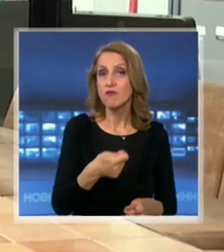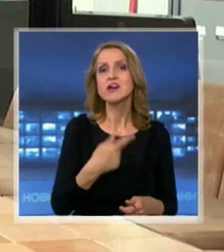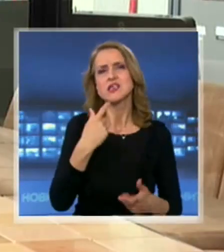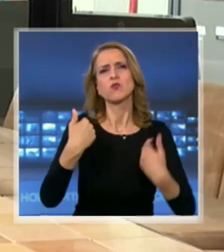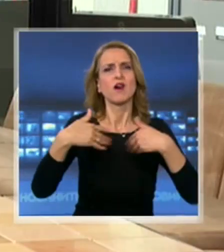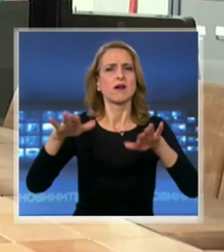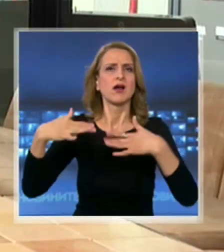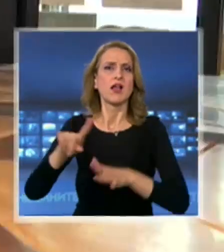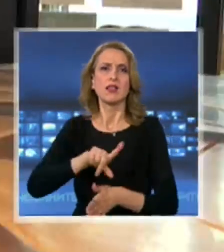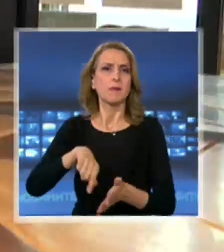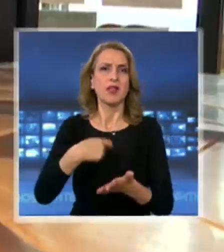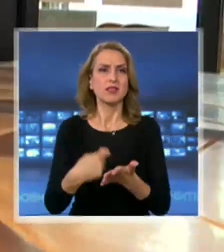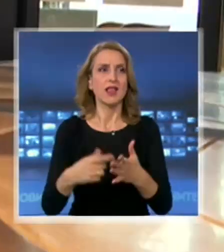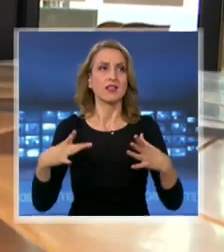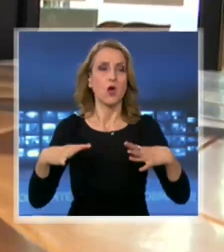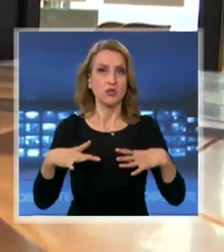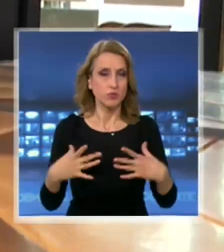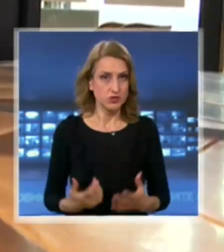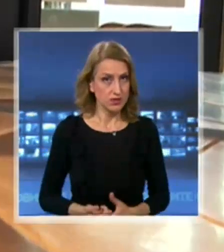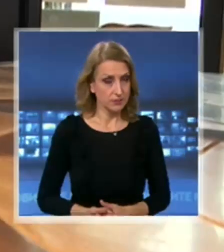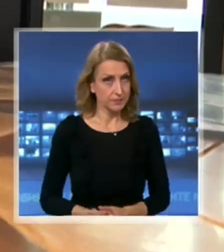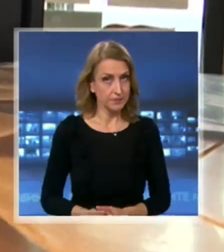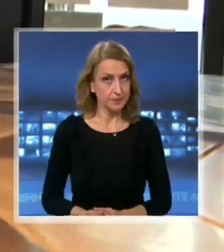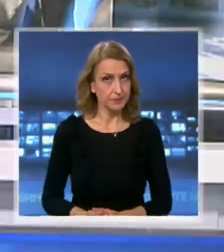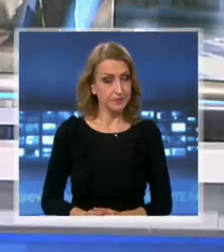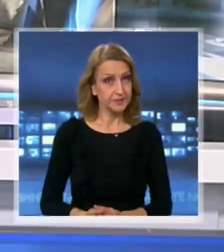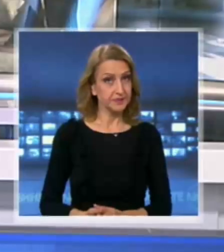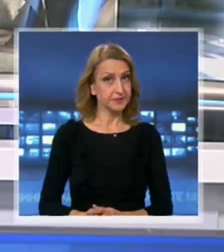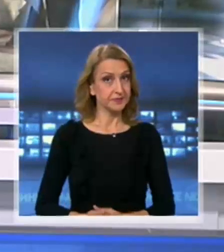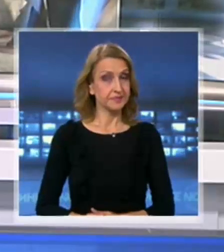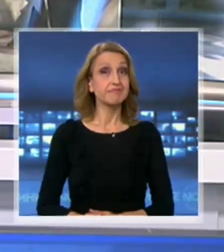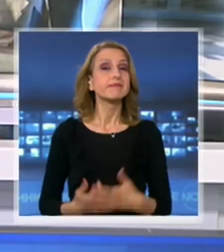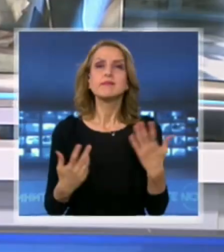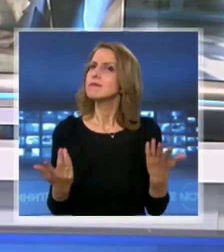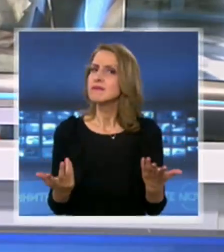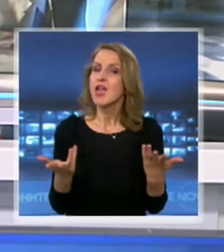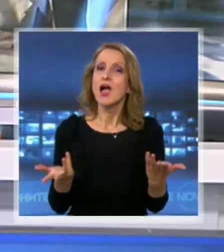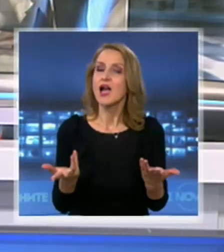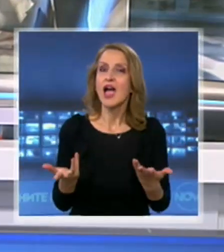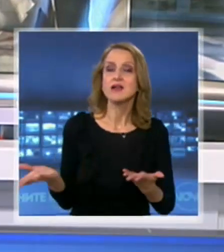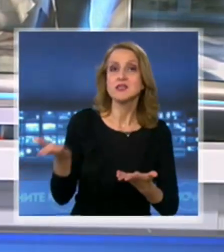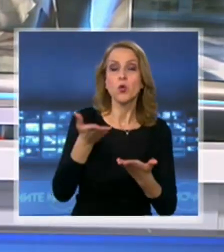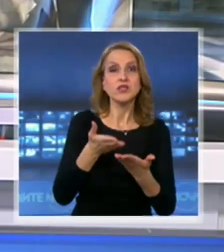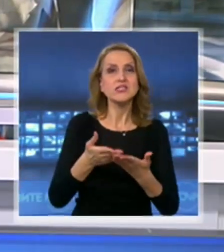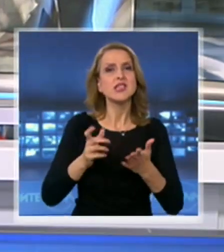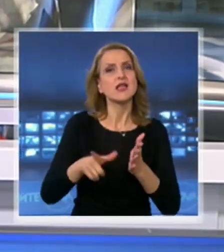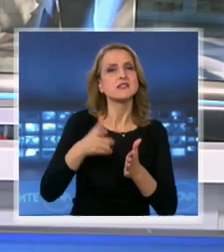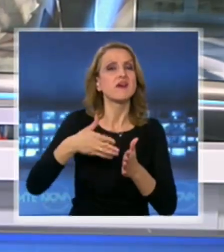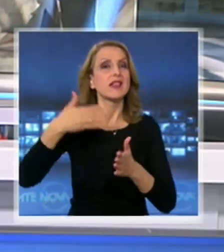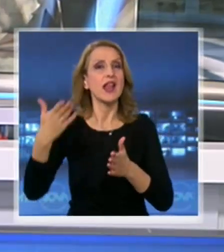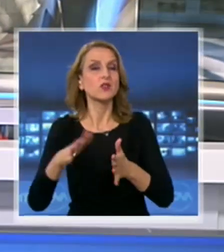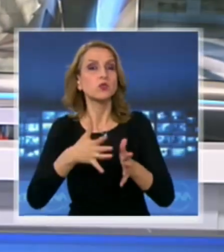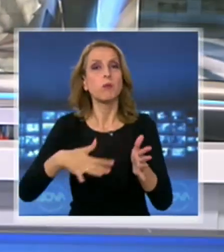отпуск. За новините на НОВА, Кристиян Гаров. А как се е отразило извънредното положение на хората и